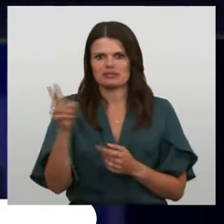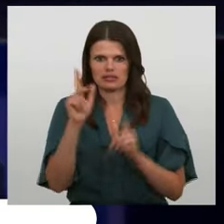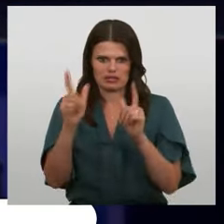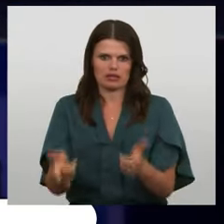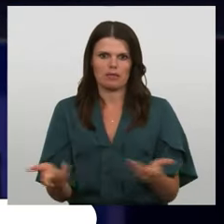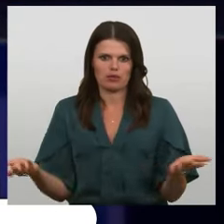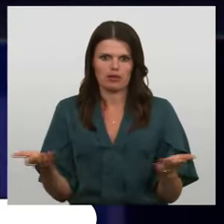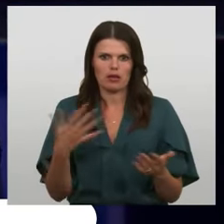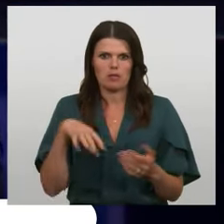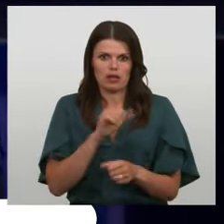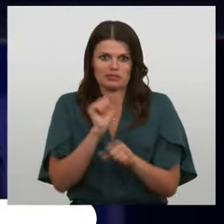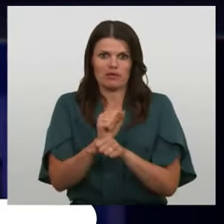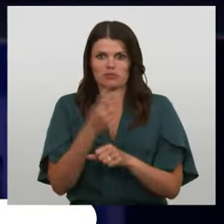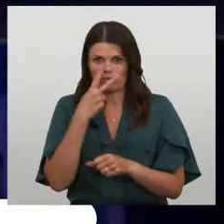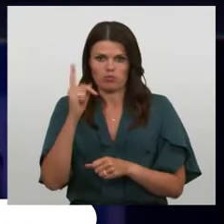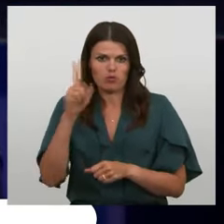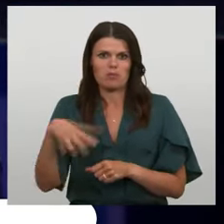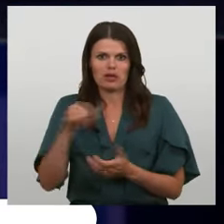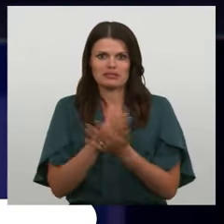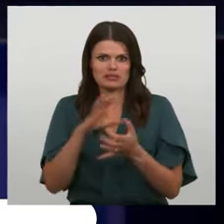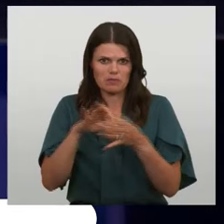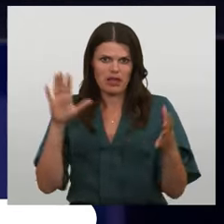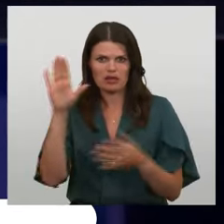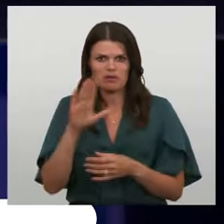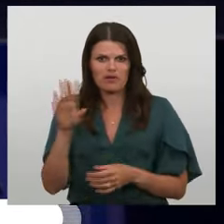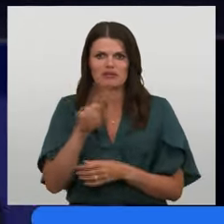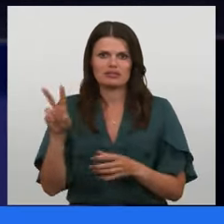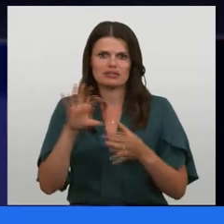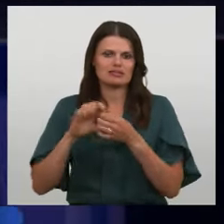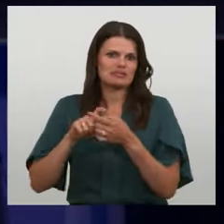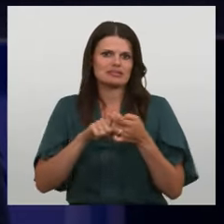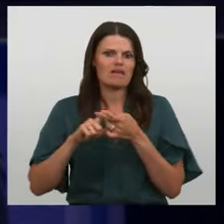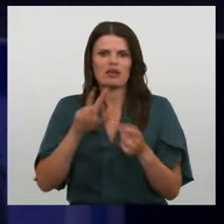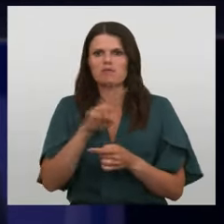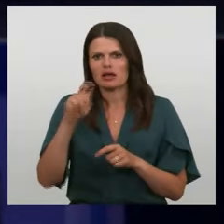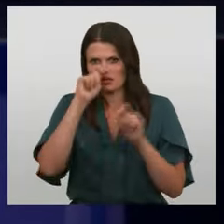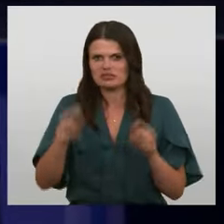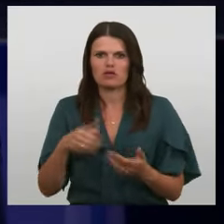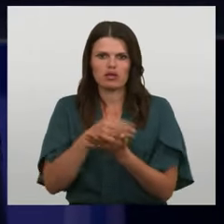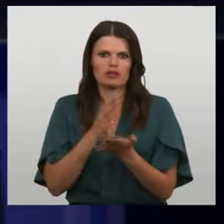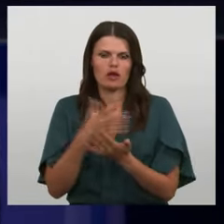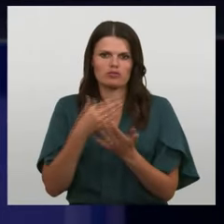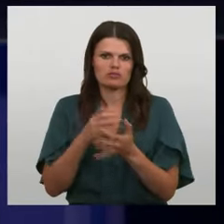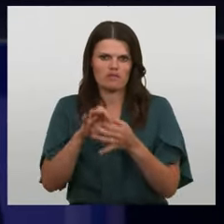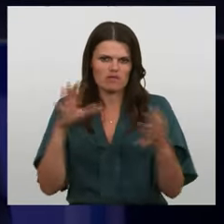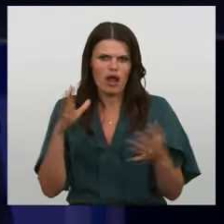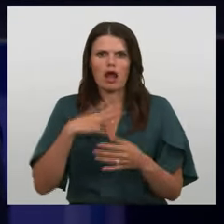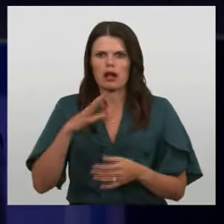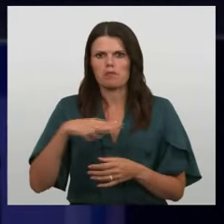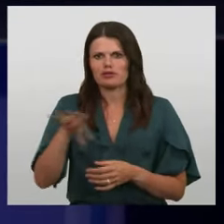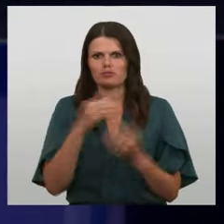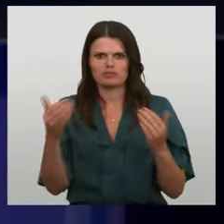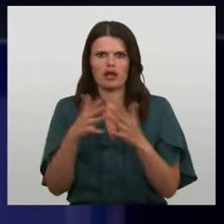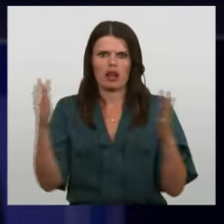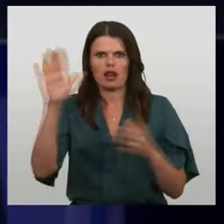mēs liksim nevajag namēs tās vetoties. Bet, protams, mēs esam neatkarīgi valsts, kas jau ir savienībā, kur zaudēja uz daļu savas neatkarības. Kādā sakarā, lai mums te tagad varētu